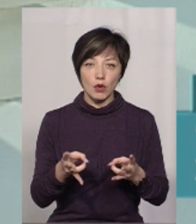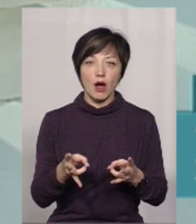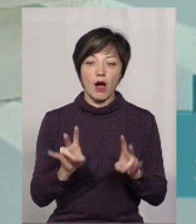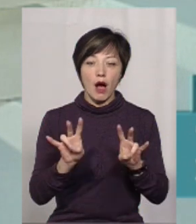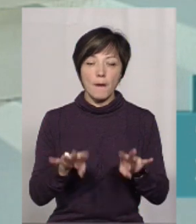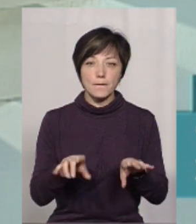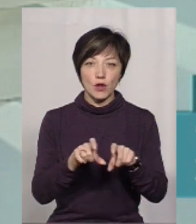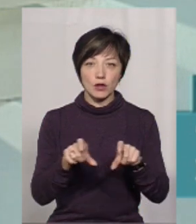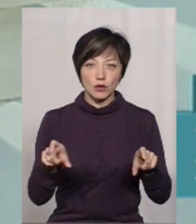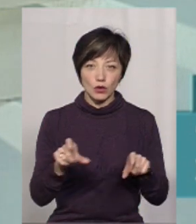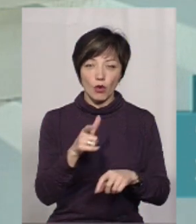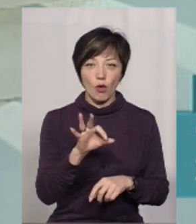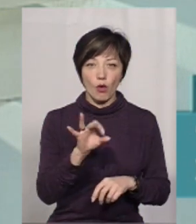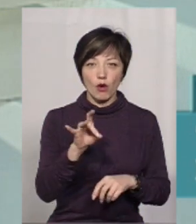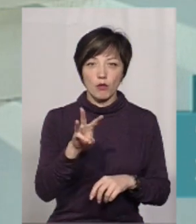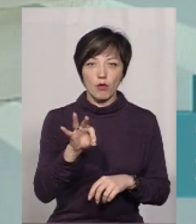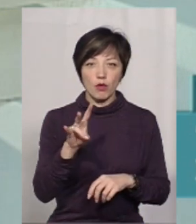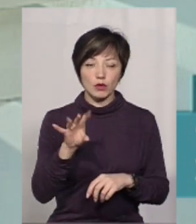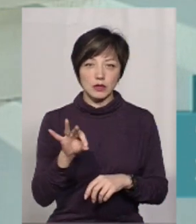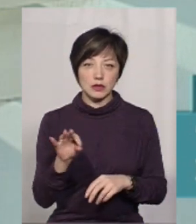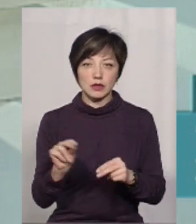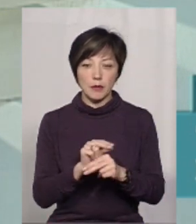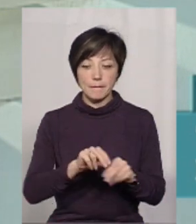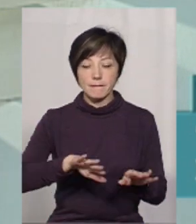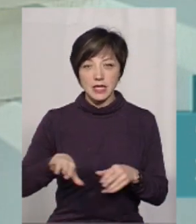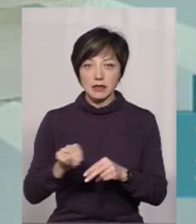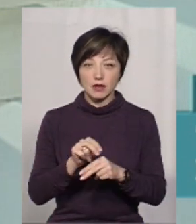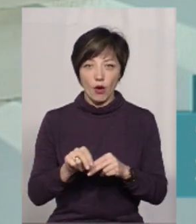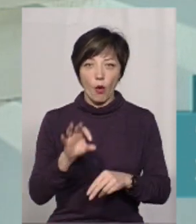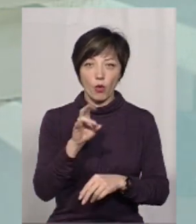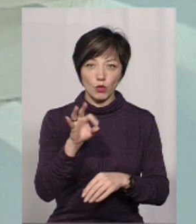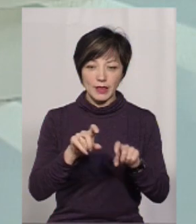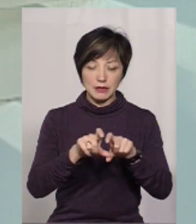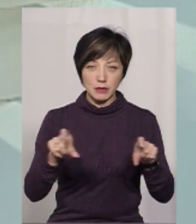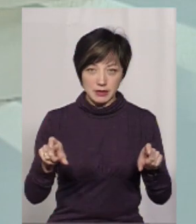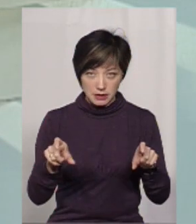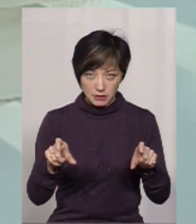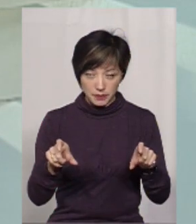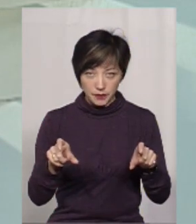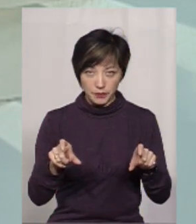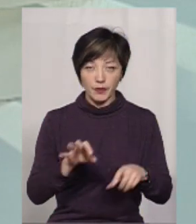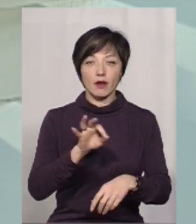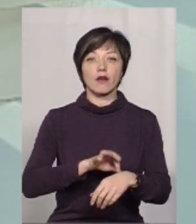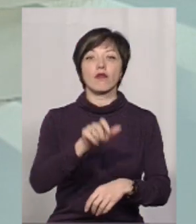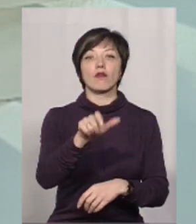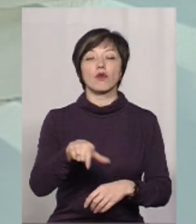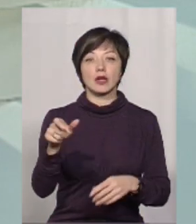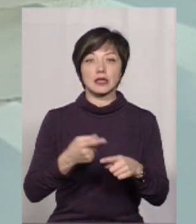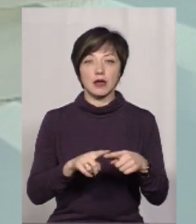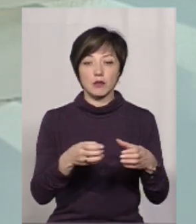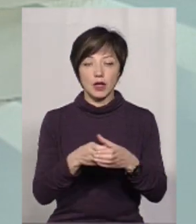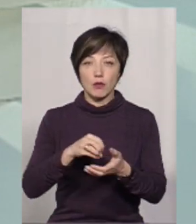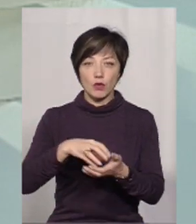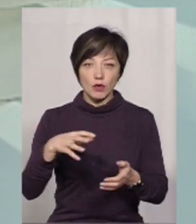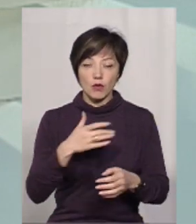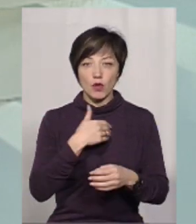амбулаторної гормонотерапії, тобто, після лікування в онкодиспансері, хворі отих категорій